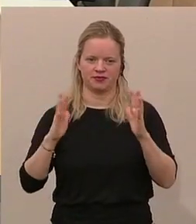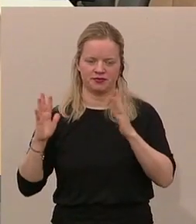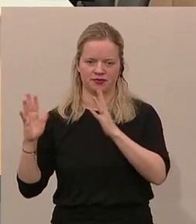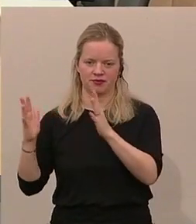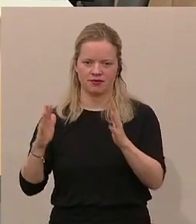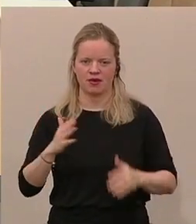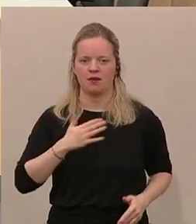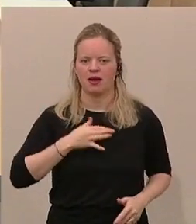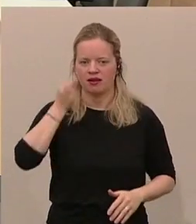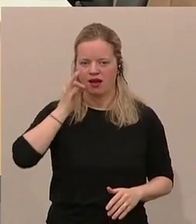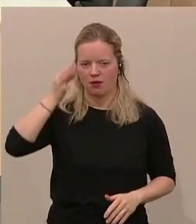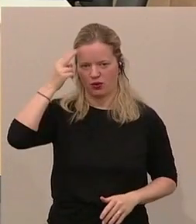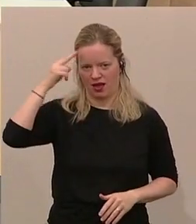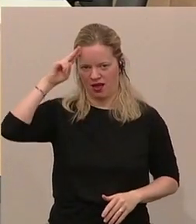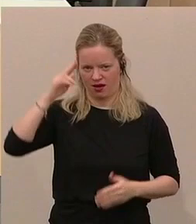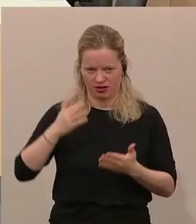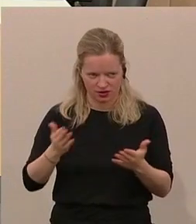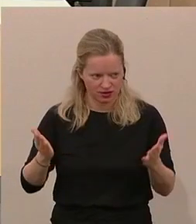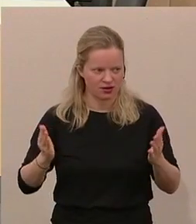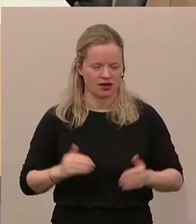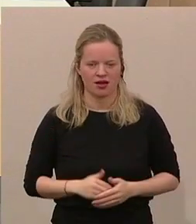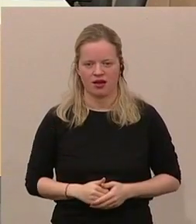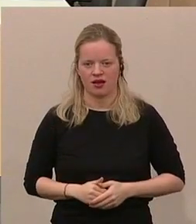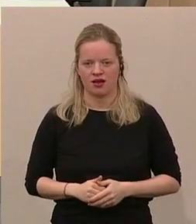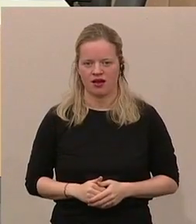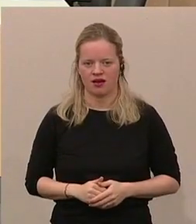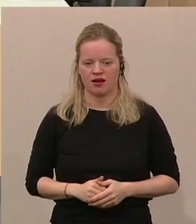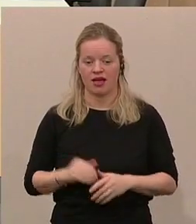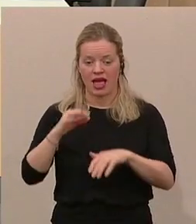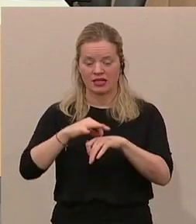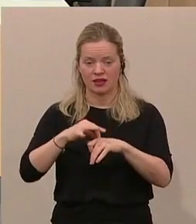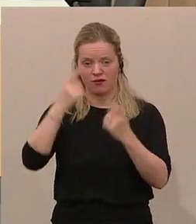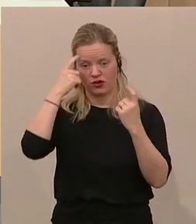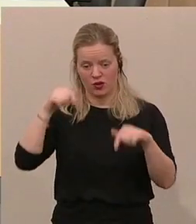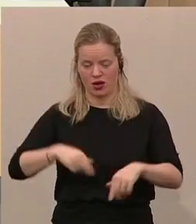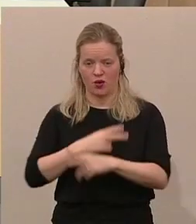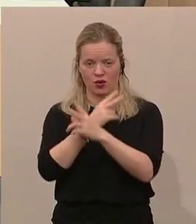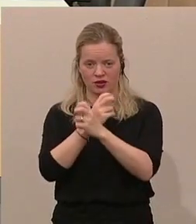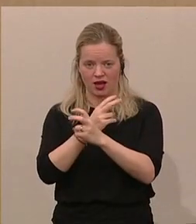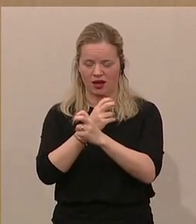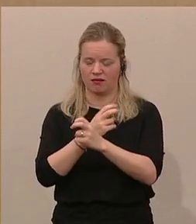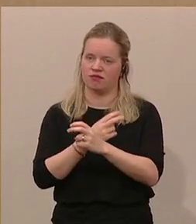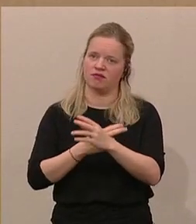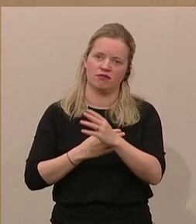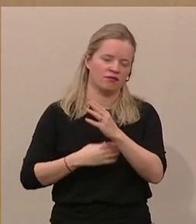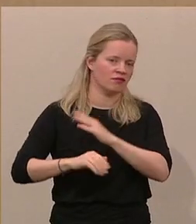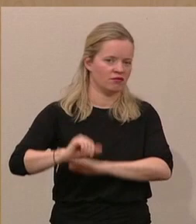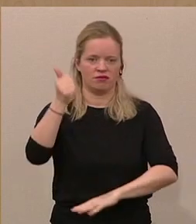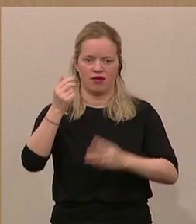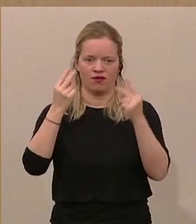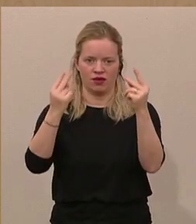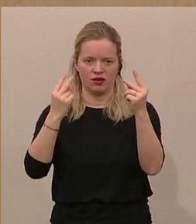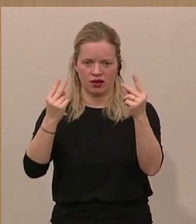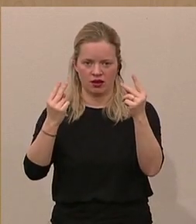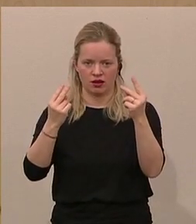Meine Damen und Herren, die ärztliche Versorgung in Österreich ist viel zu wichtig, um aus ihr